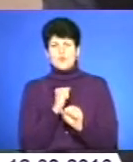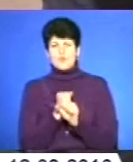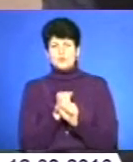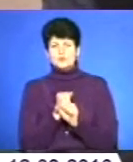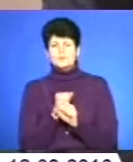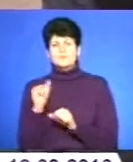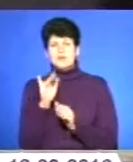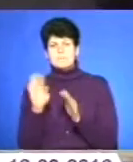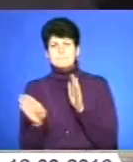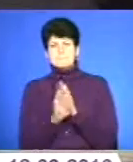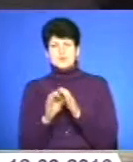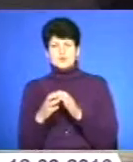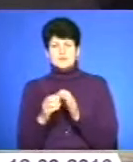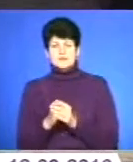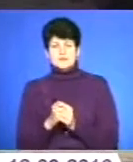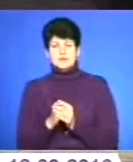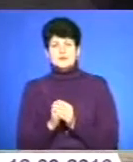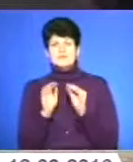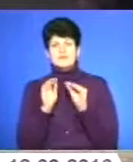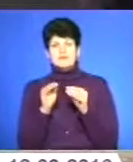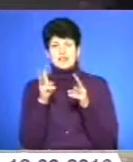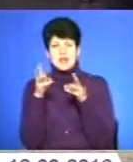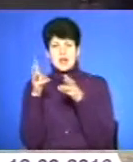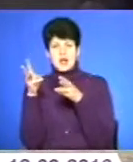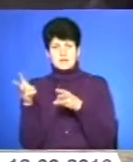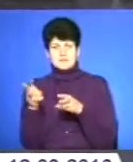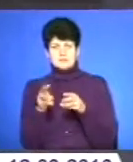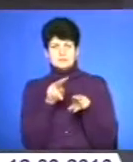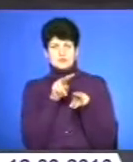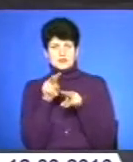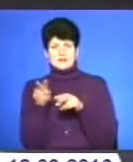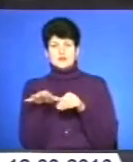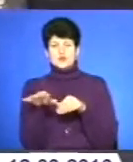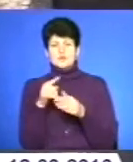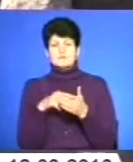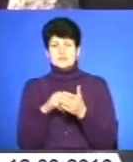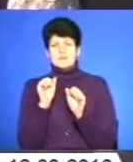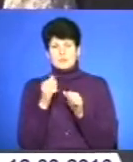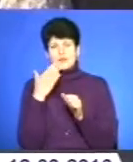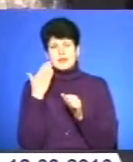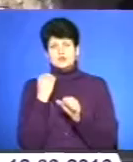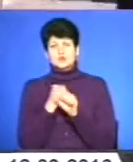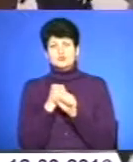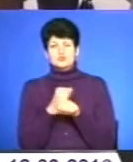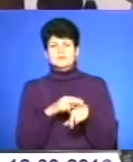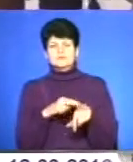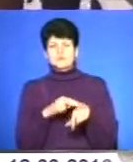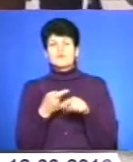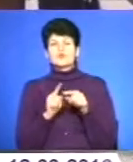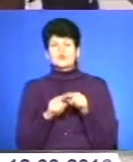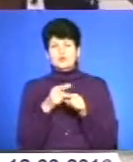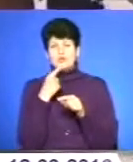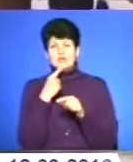в підрозділі. Встановлення камер відеоспостереження на території міста може суттєво полегшити роботу правоохоронців. В цьому